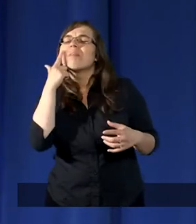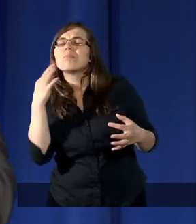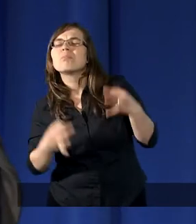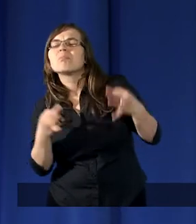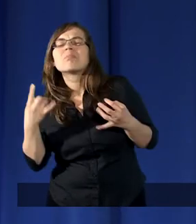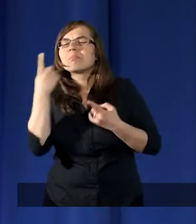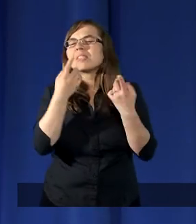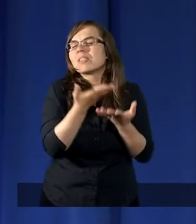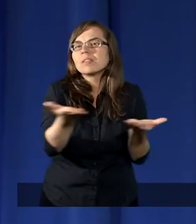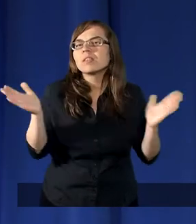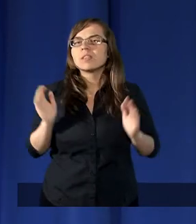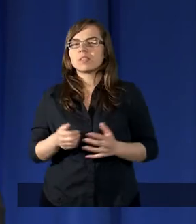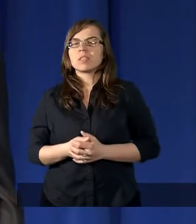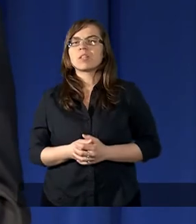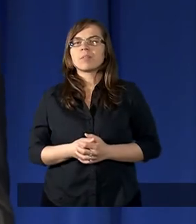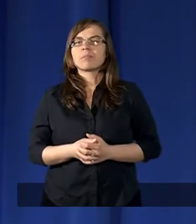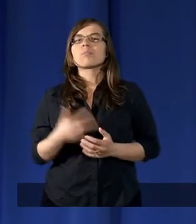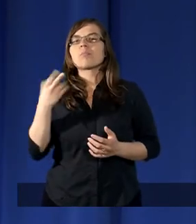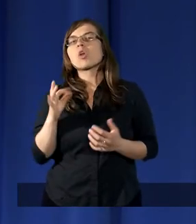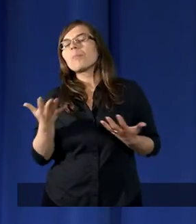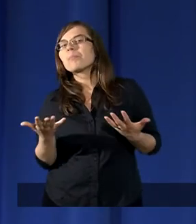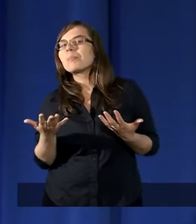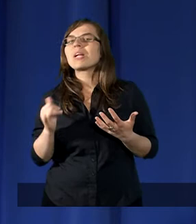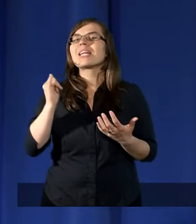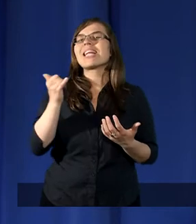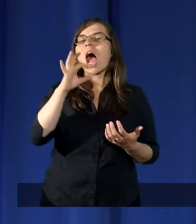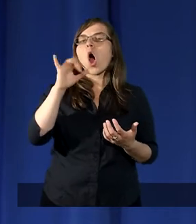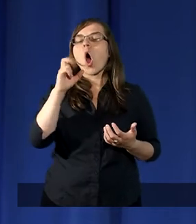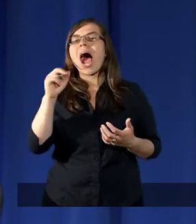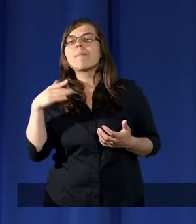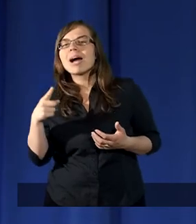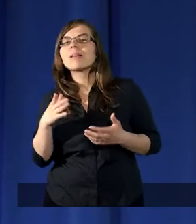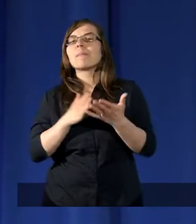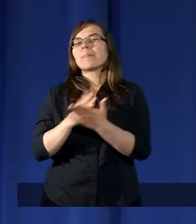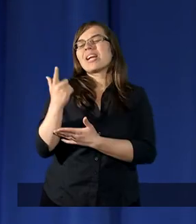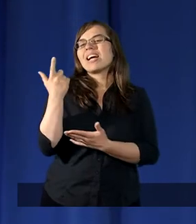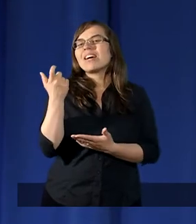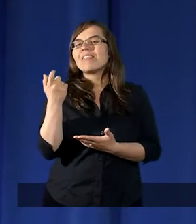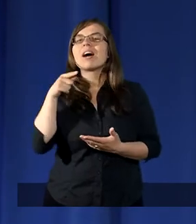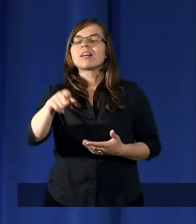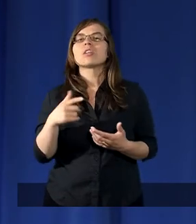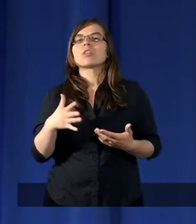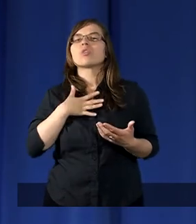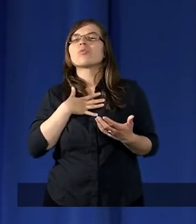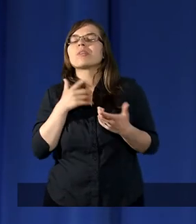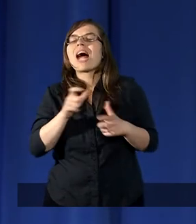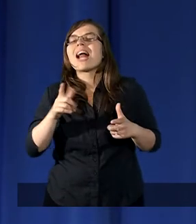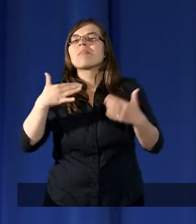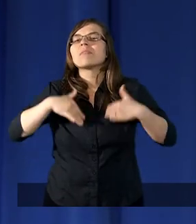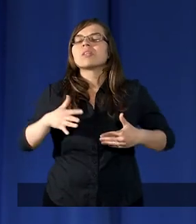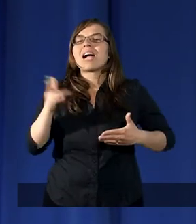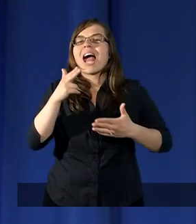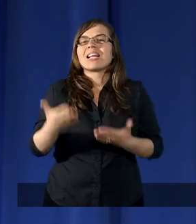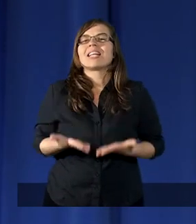jak Jochabet te chwile spędzała, kiedy